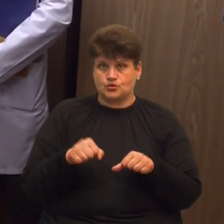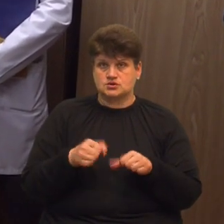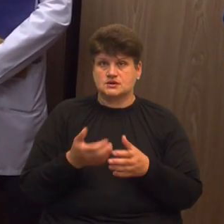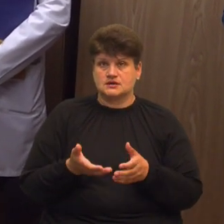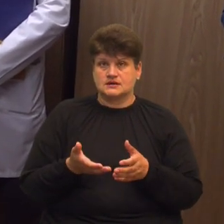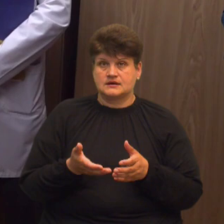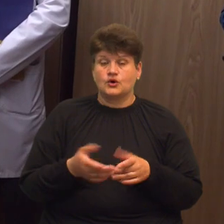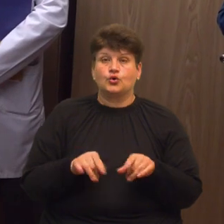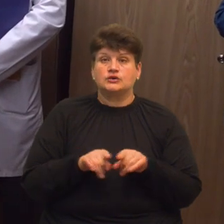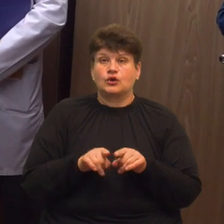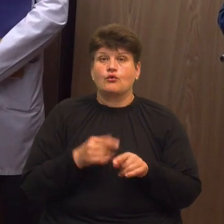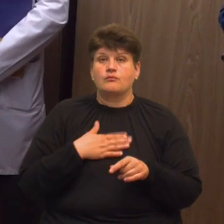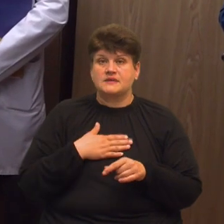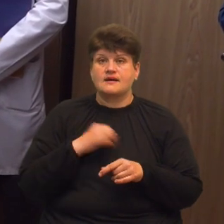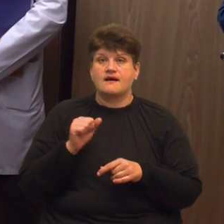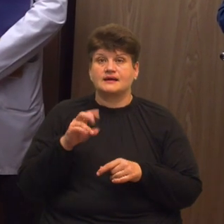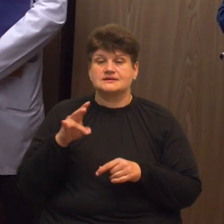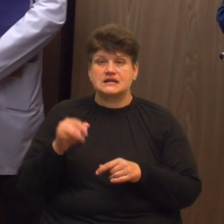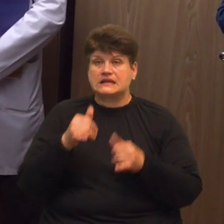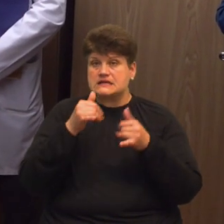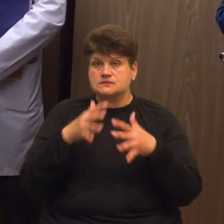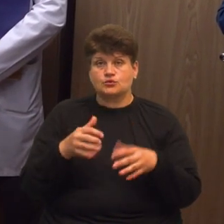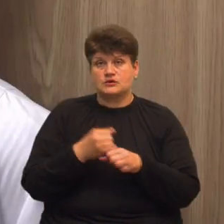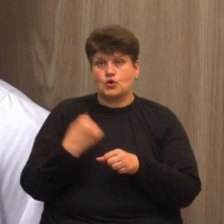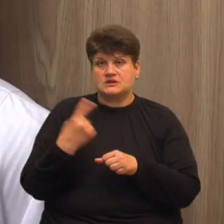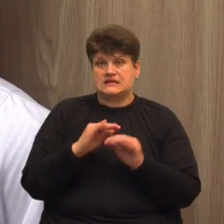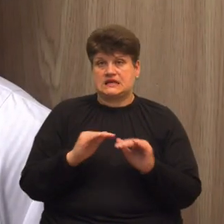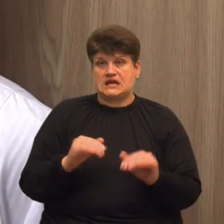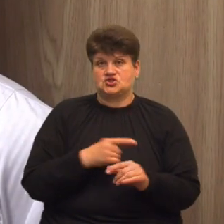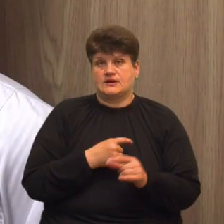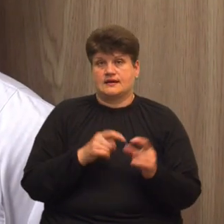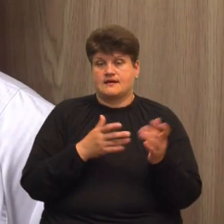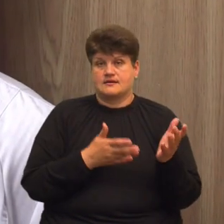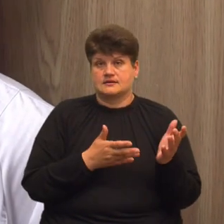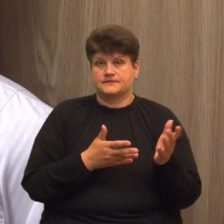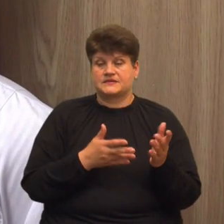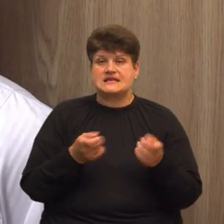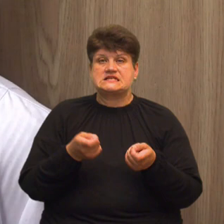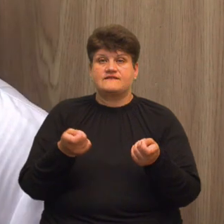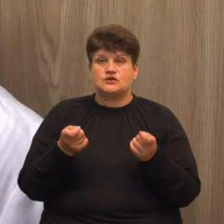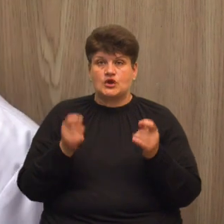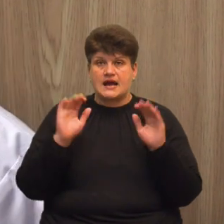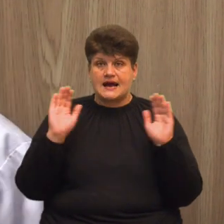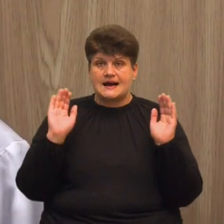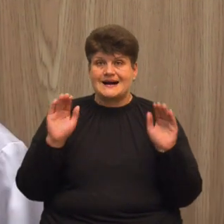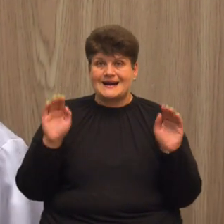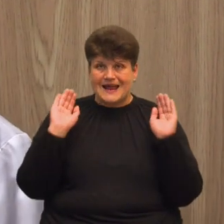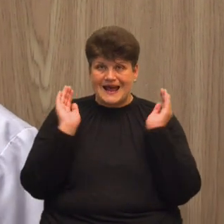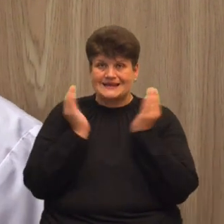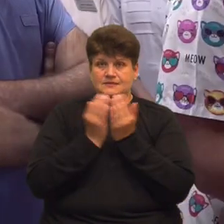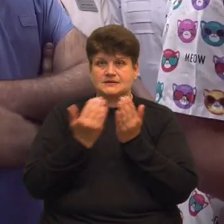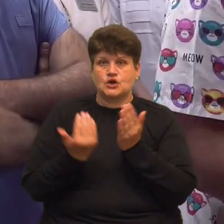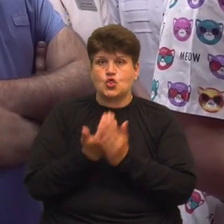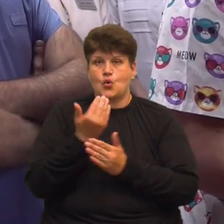Так саме мій анестезіолог не зможе працювати в обласній дитячій лікарні. Завідувачка реанімації новонароджених перинатального центру Нелі